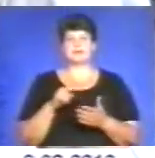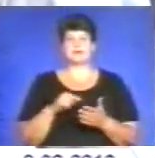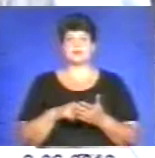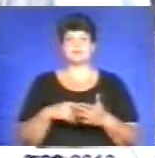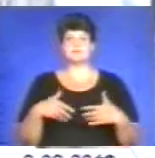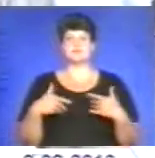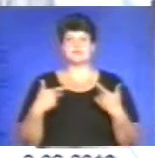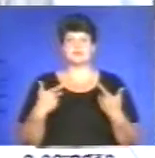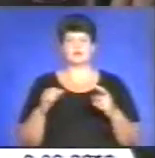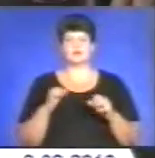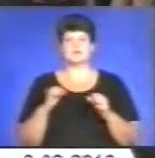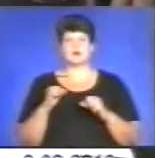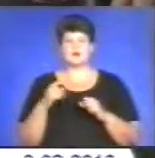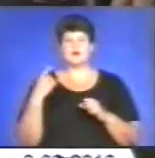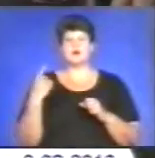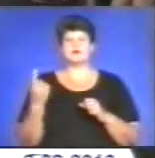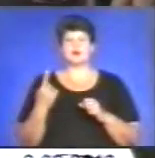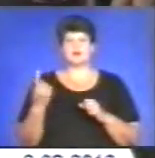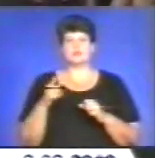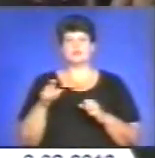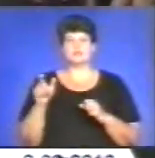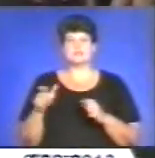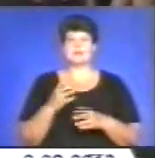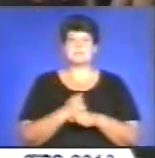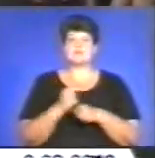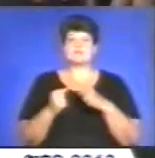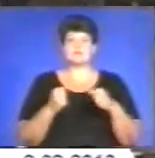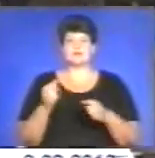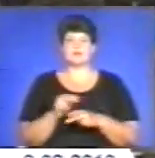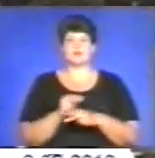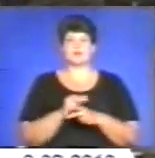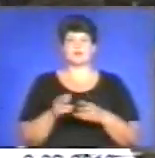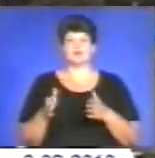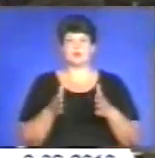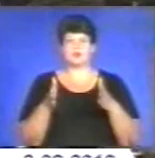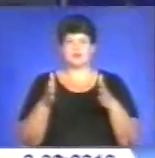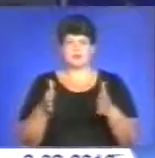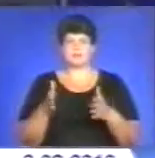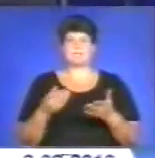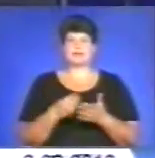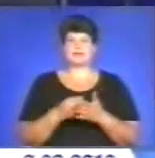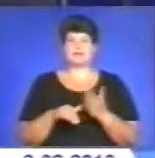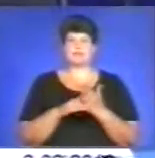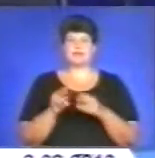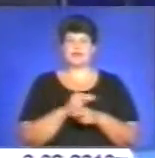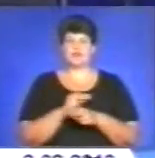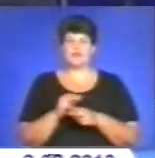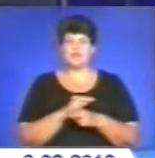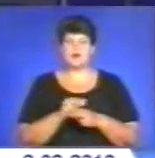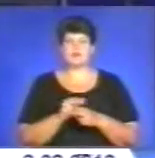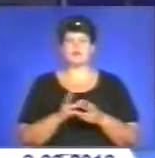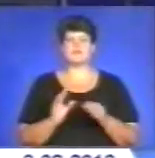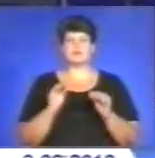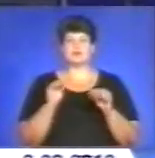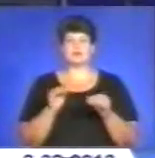зверталися до керівника краю, жителі району – працевлаштування, ремонт сільських доріг, матеріальна допомога на лікування, встановлення